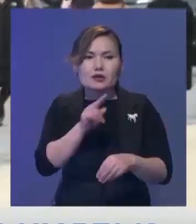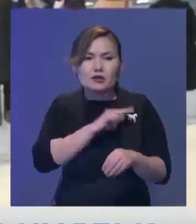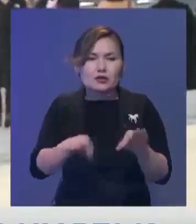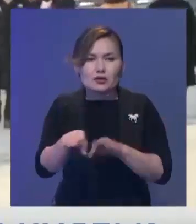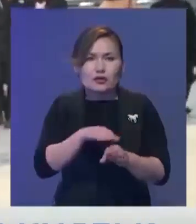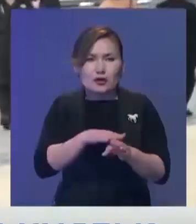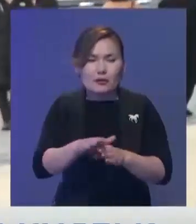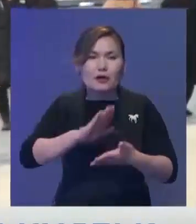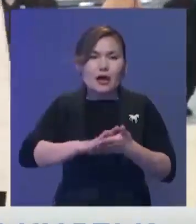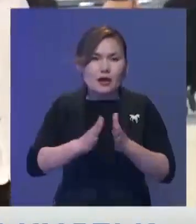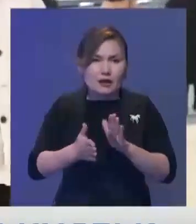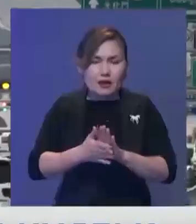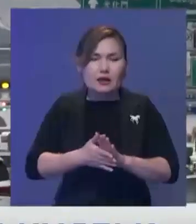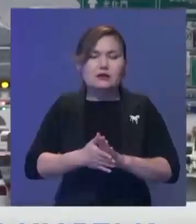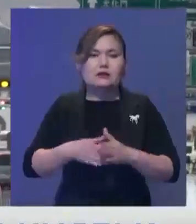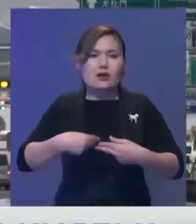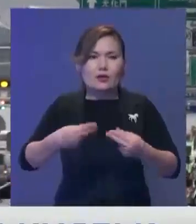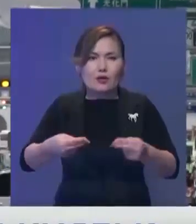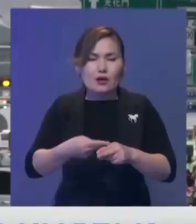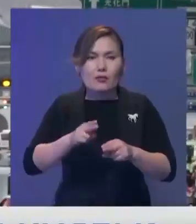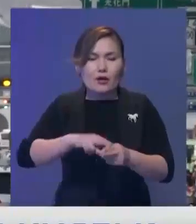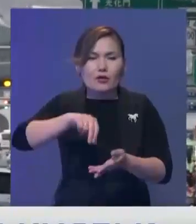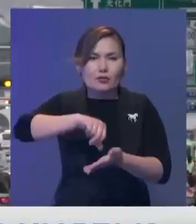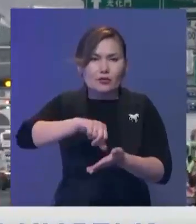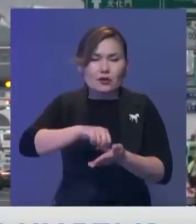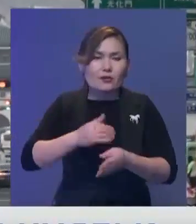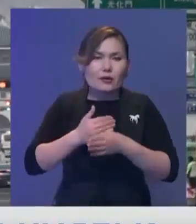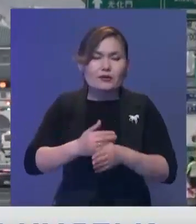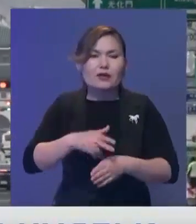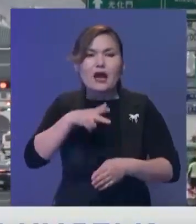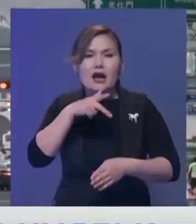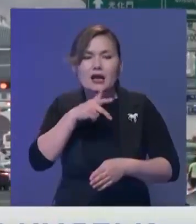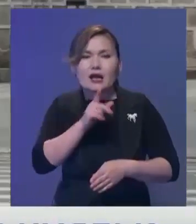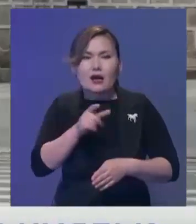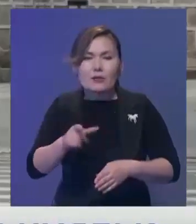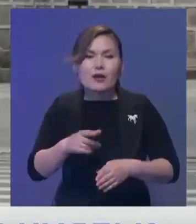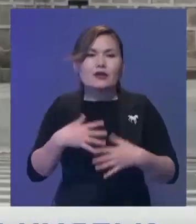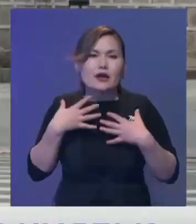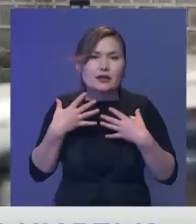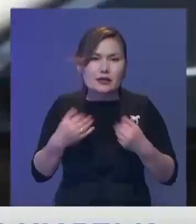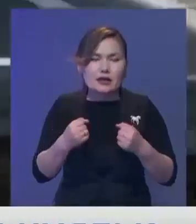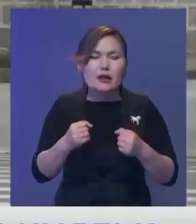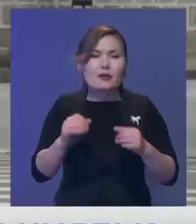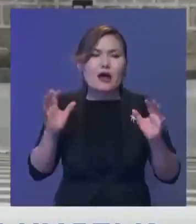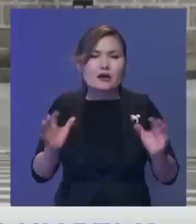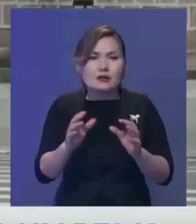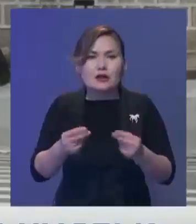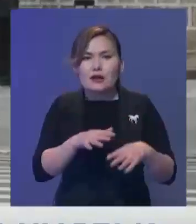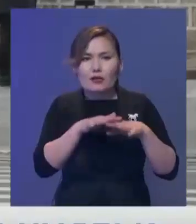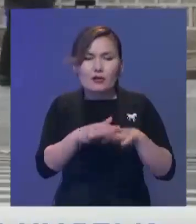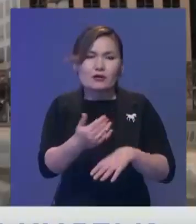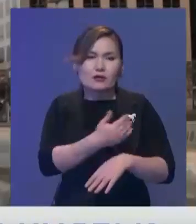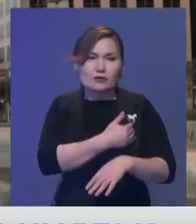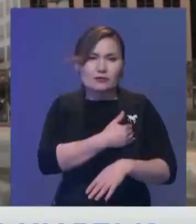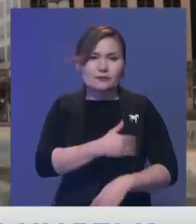Енді келі сөзге өкілетті орындар араласы өте ес. Корея үскер азаматтары тіпті денсаулық сақтау үсіне қаржы салуға мүдделі.